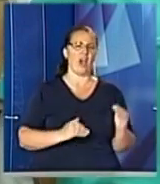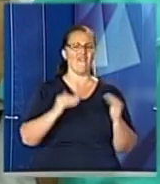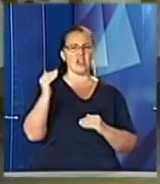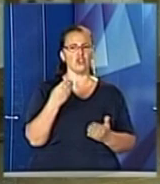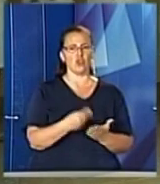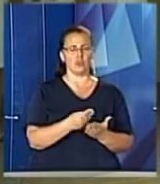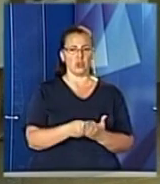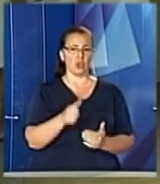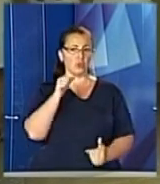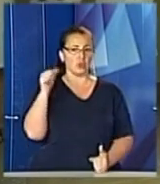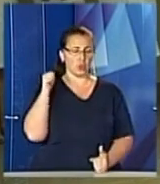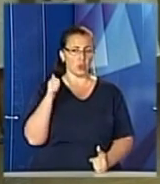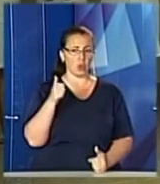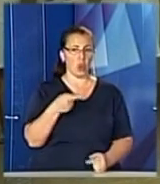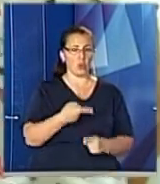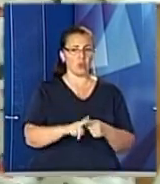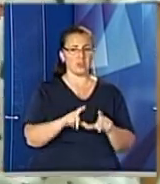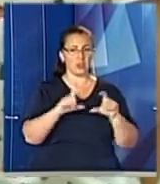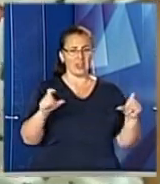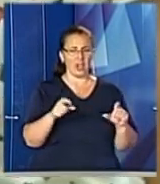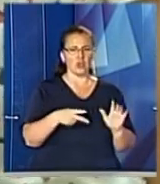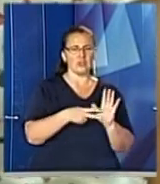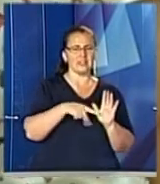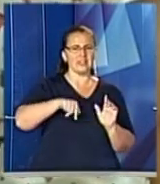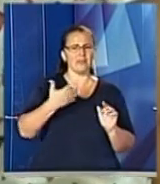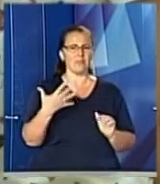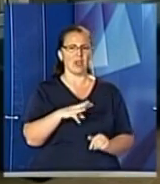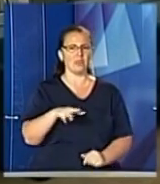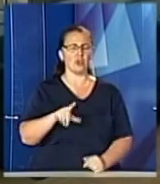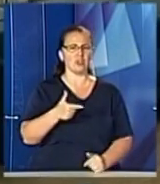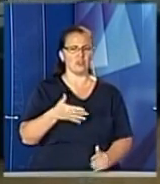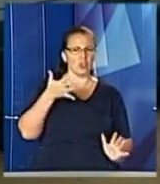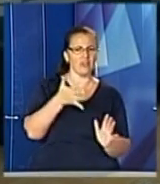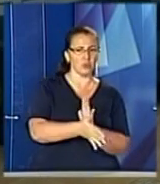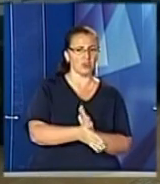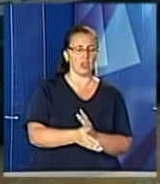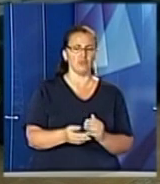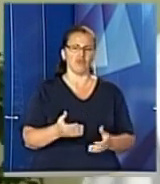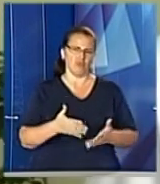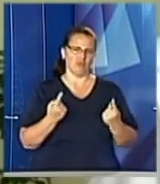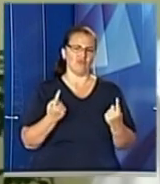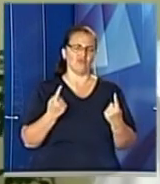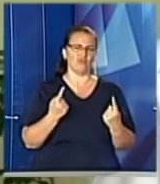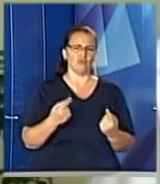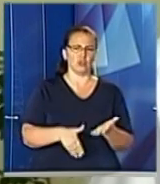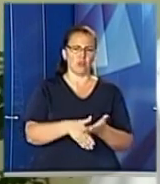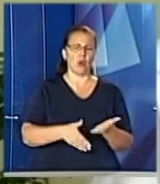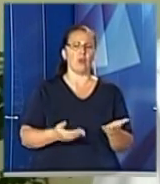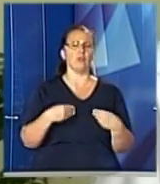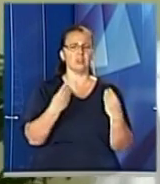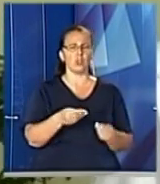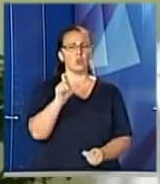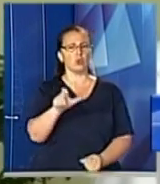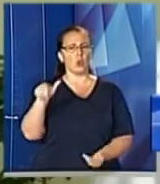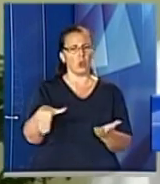лікарню з міського бюджету інвестували 7,5 мільйонів гривень. Проте найвагомішу допомогу надають благодійники. У 2016 році для